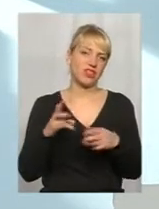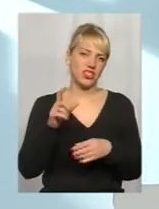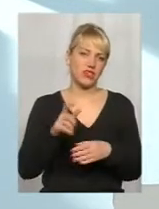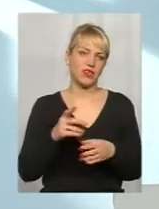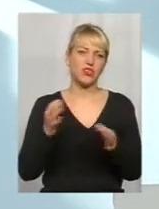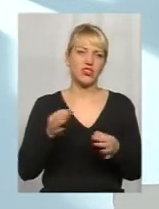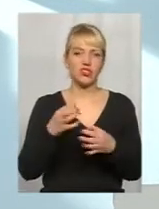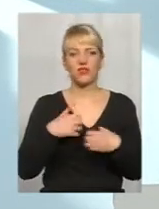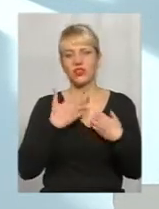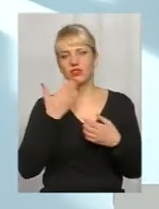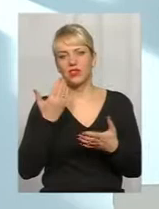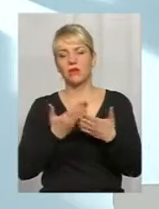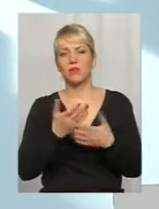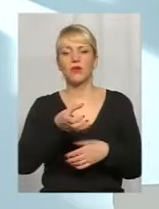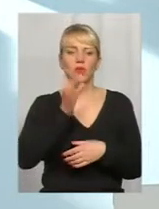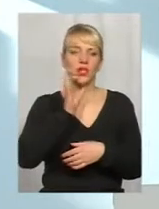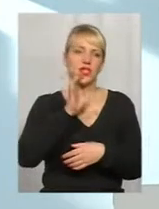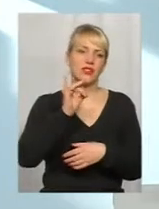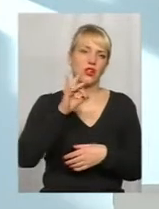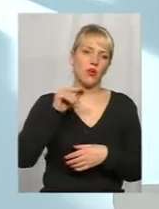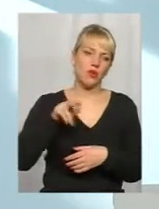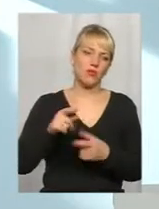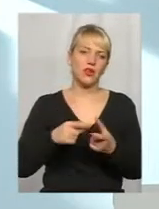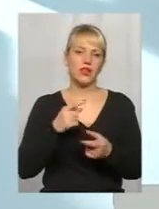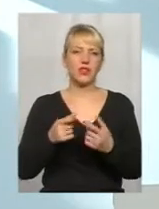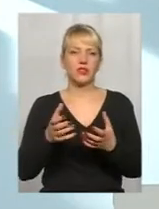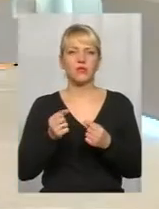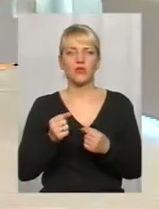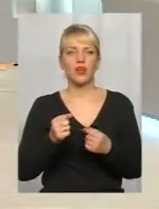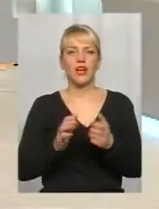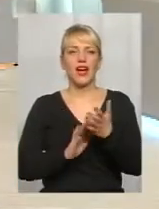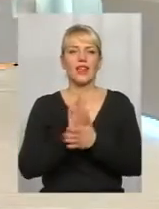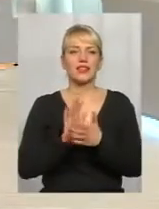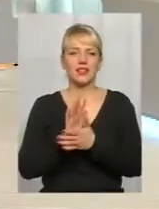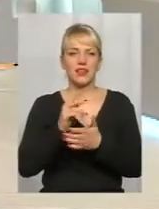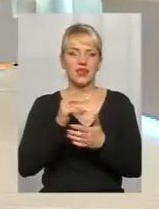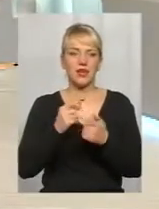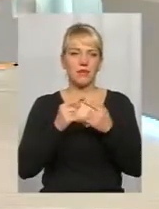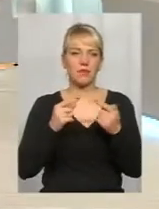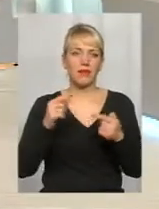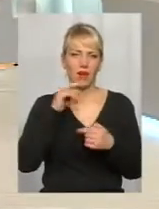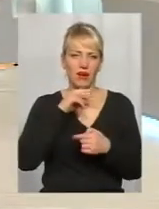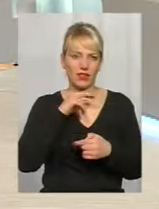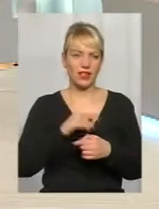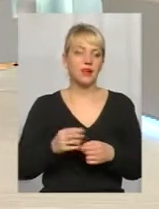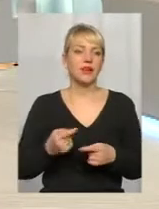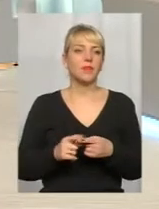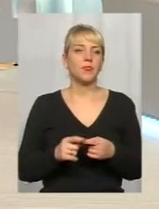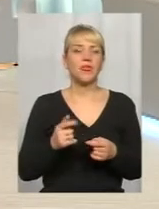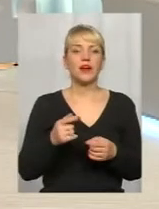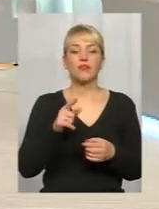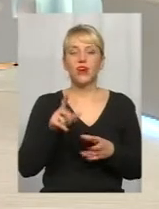він поп'є якісь там сиропи чи попринімати растительні препарати. ви зараз говорите про те, що ці препарати, вони просто